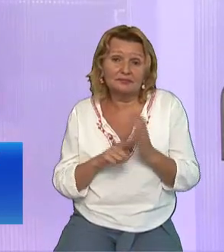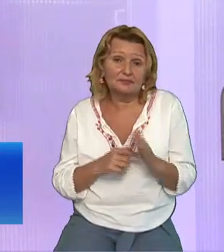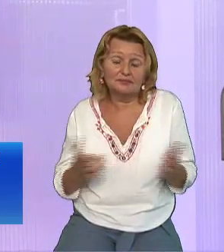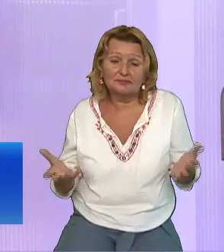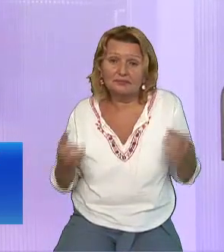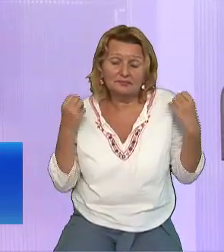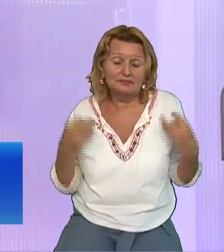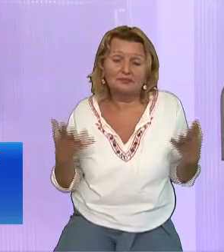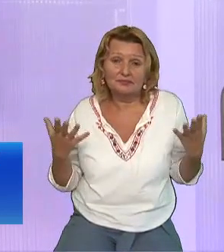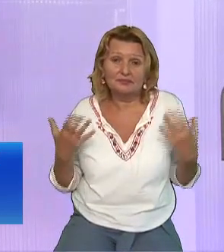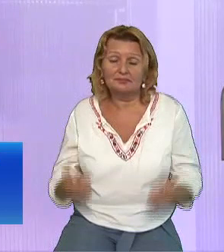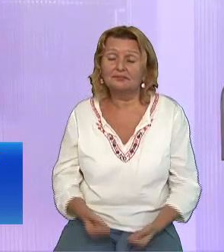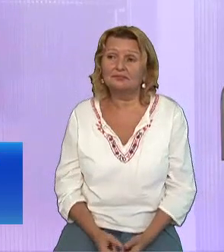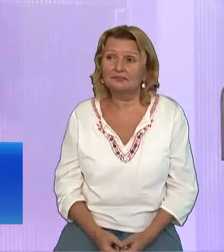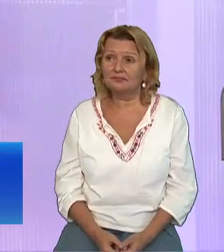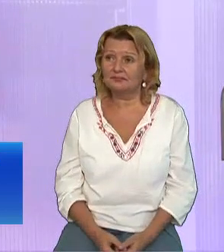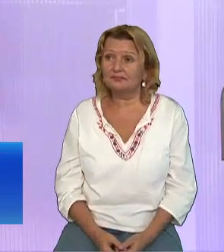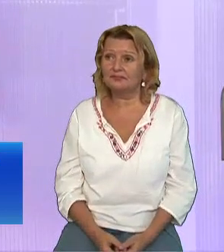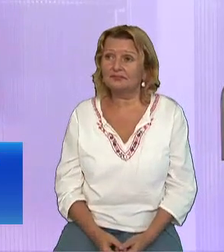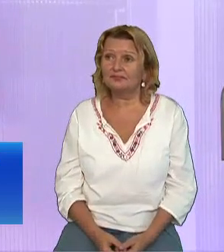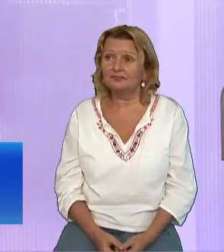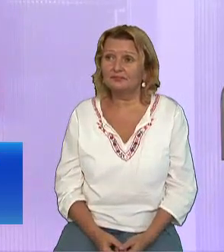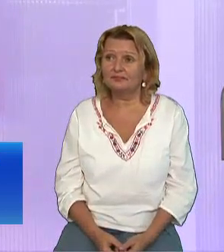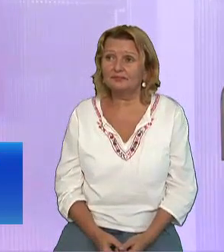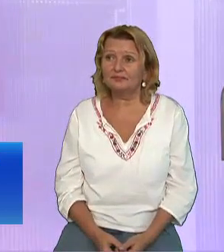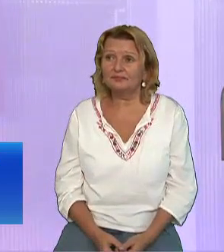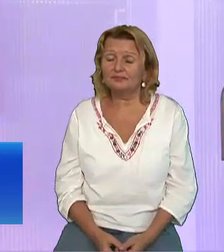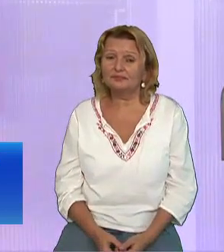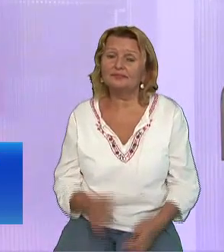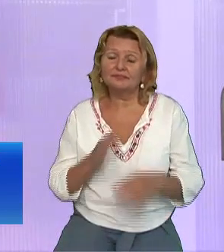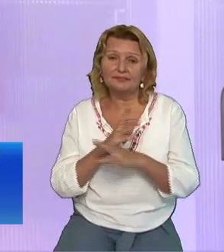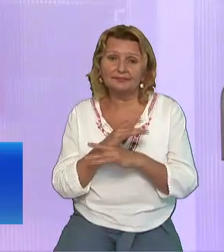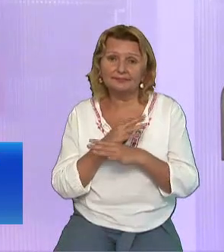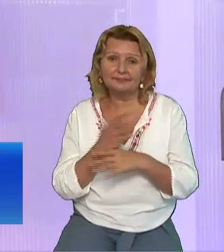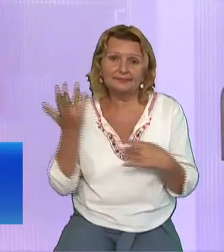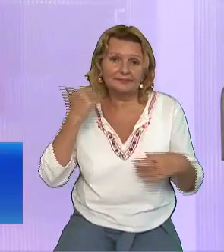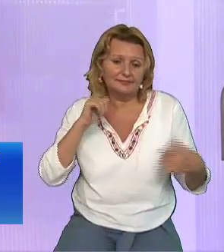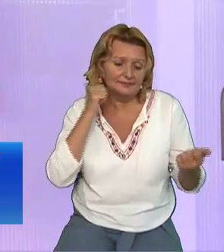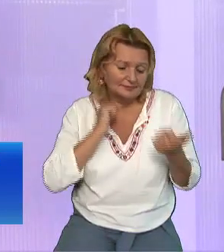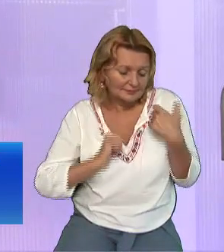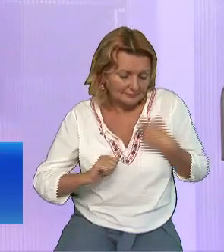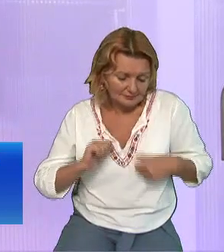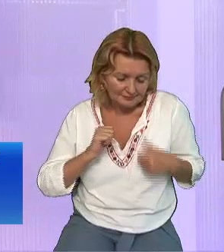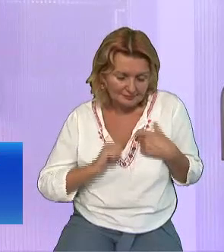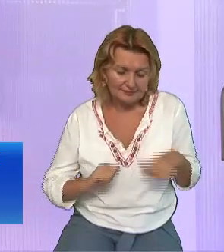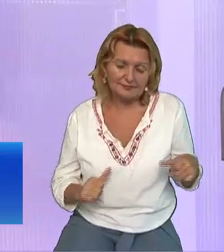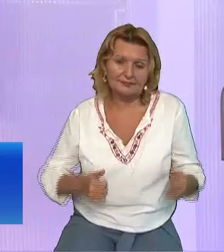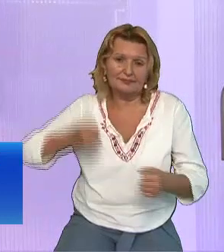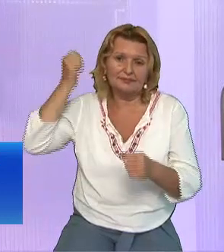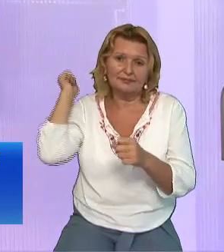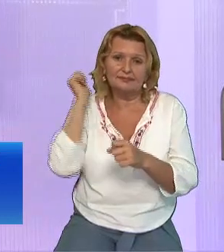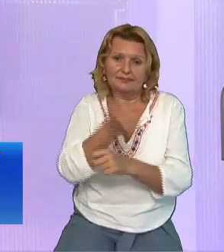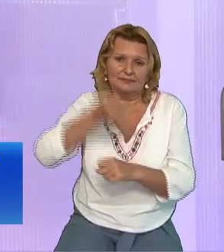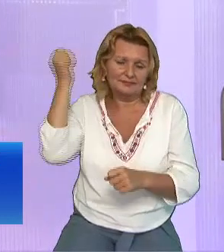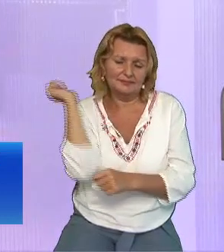Doamne ce Dumnezeu avem Vineri l chinuit L-au bătut L-au barjocorit Și Domnul Iisus